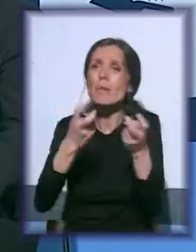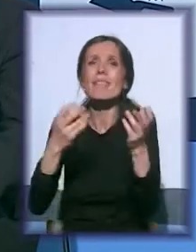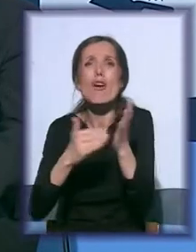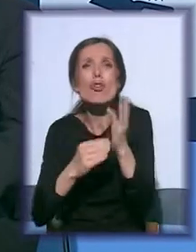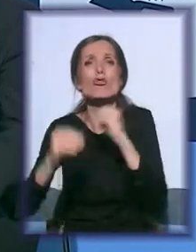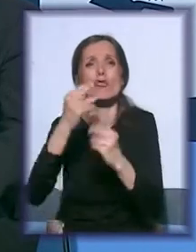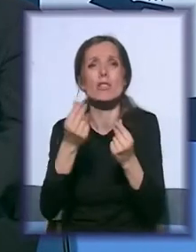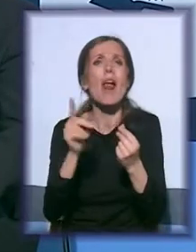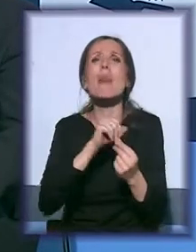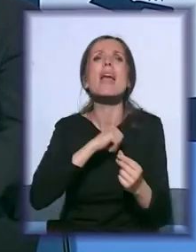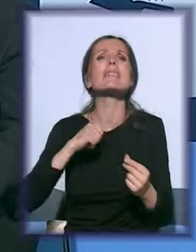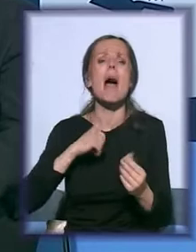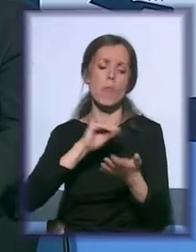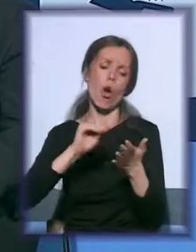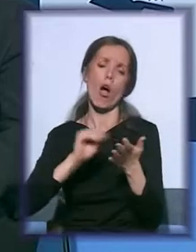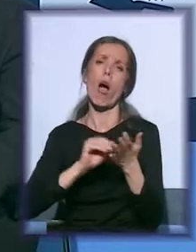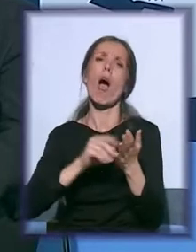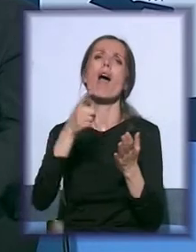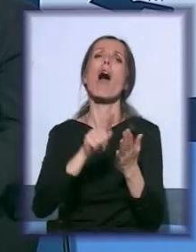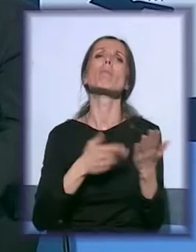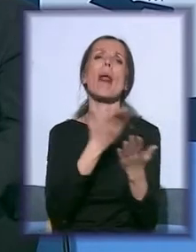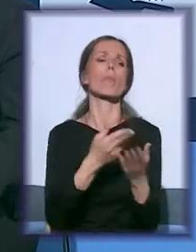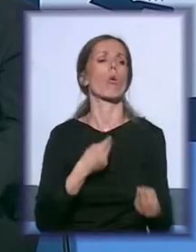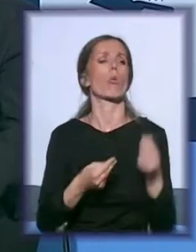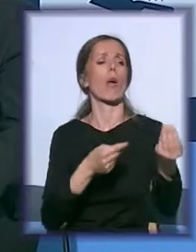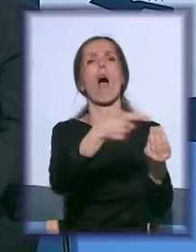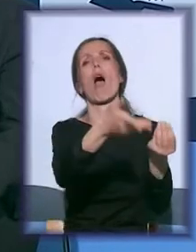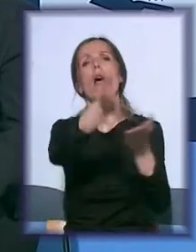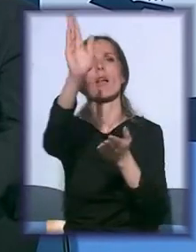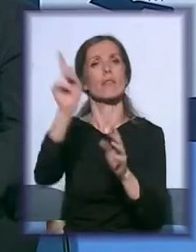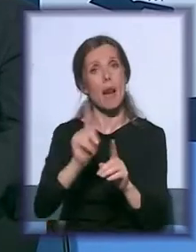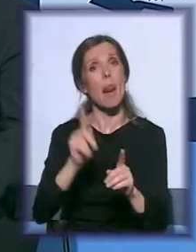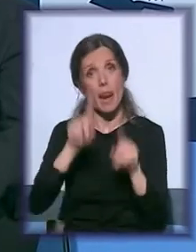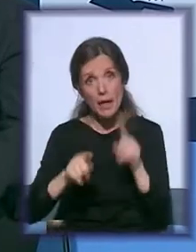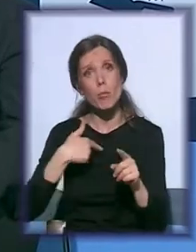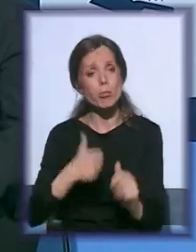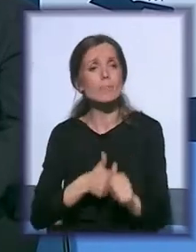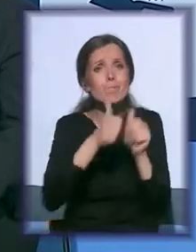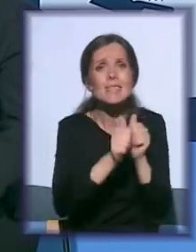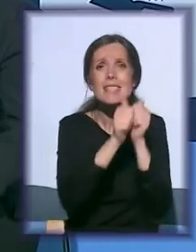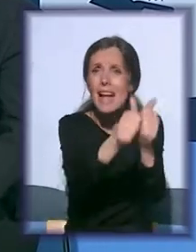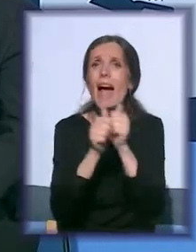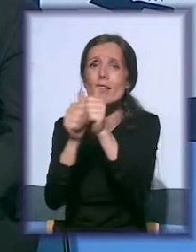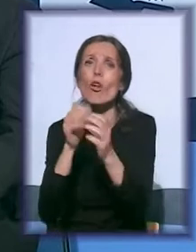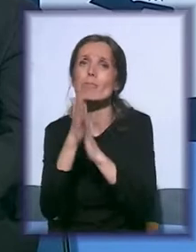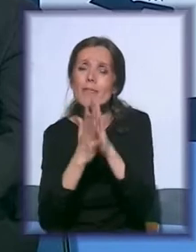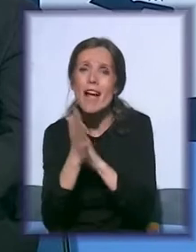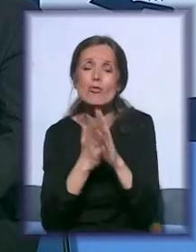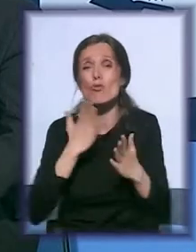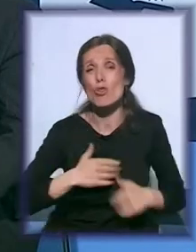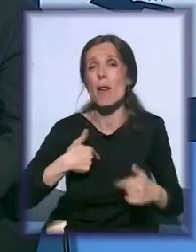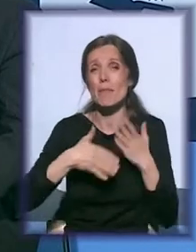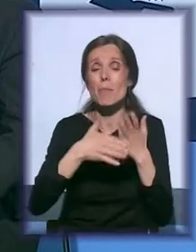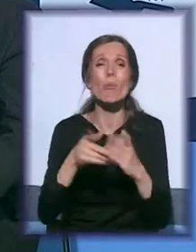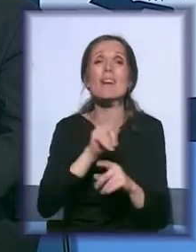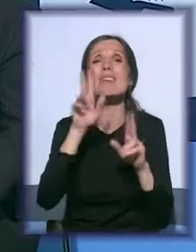preporukom, papirom jednim, nego da vide direktno da sam došao s njima, jer želim da im pomognem. Nismo mogli da izađemo u